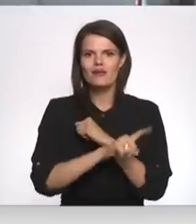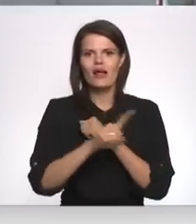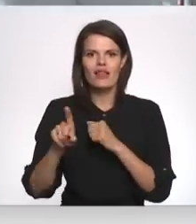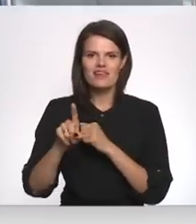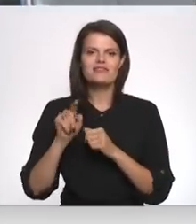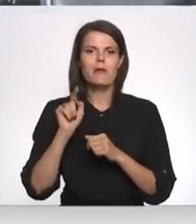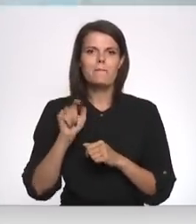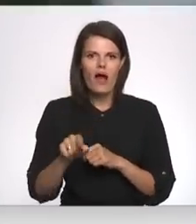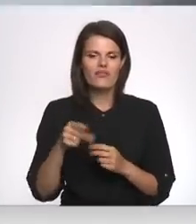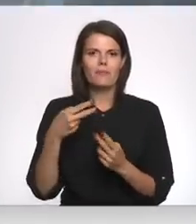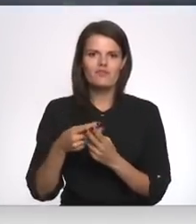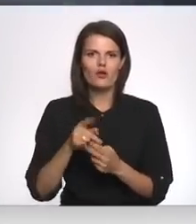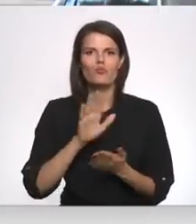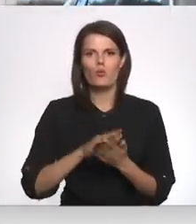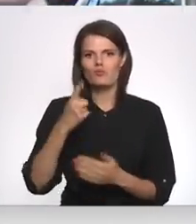atņemšanai uz vienu gadu.